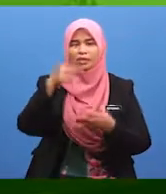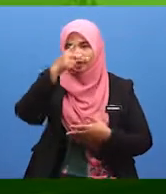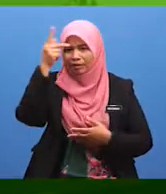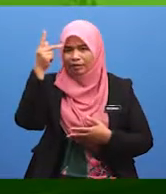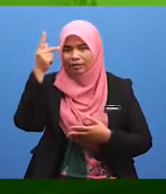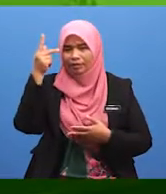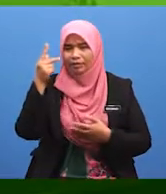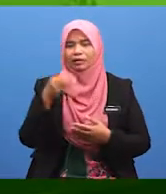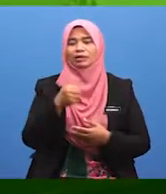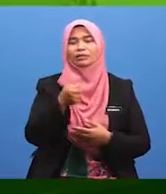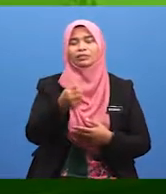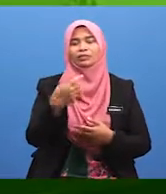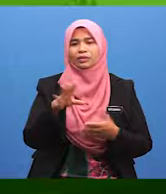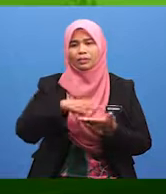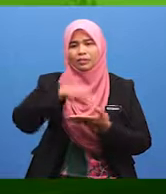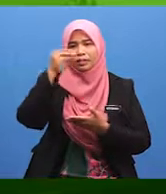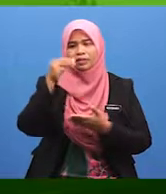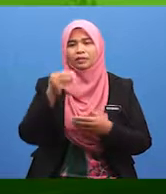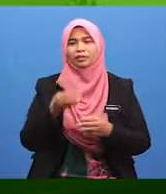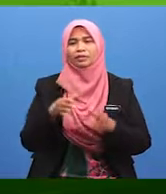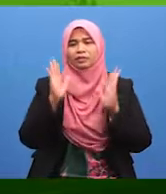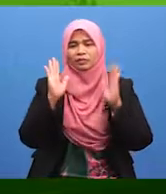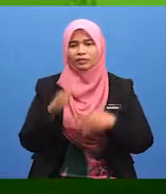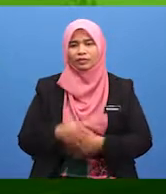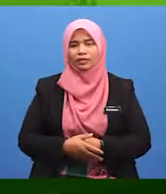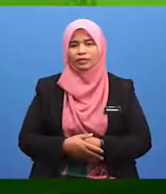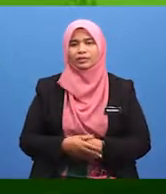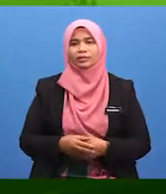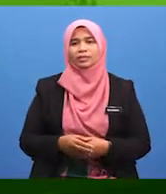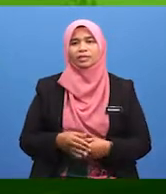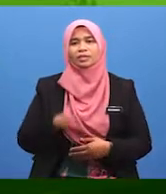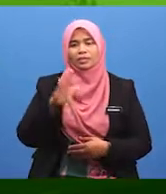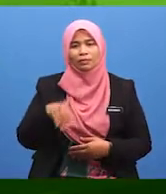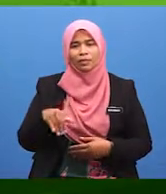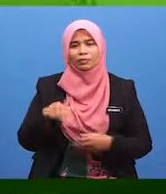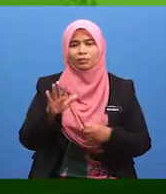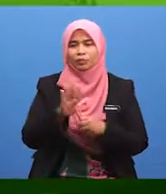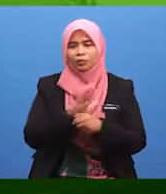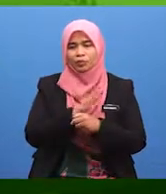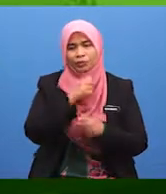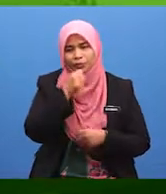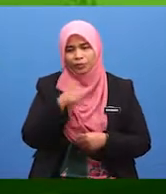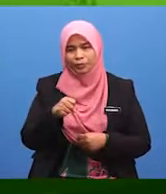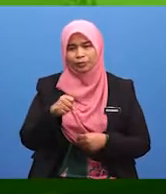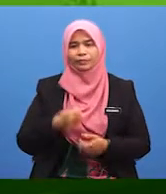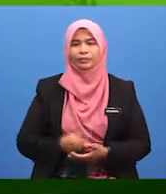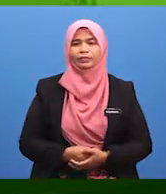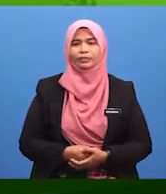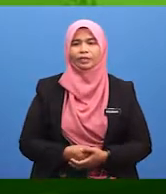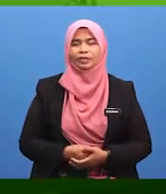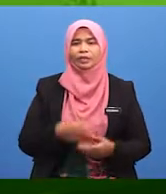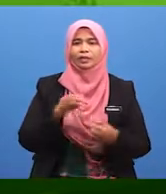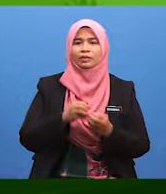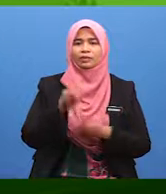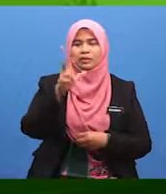Ini kerana kamu telah belajar menunaikan solat sebelum balik. itu kelebihannya.